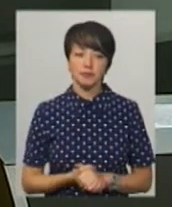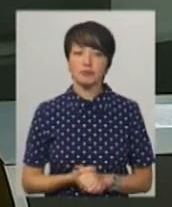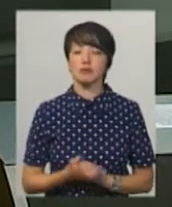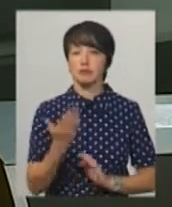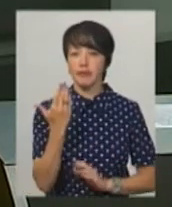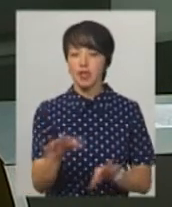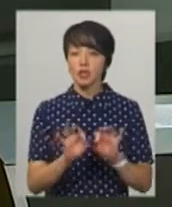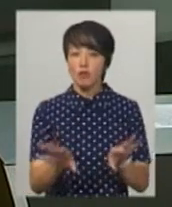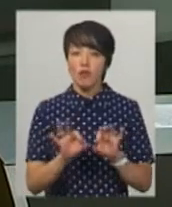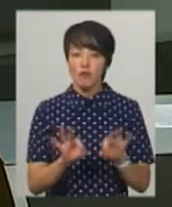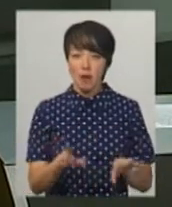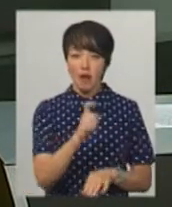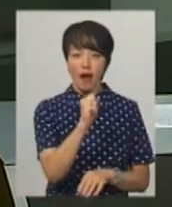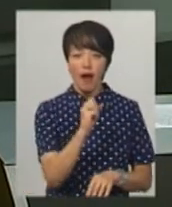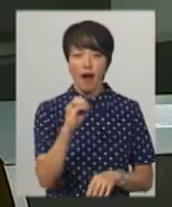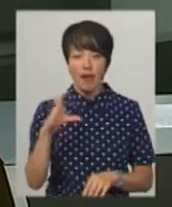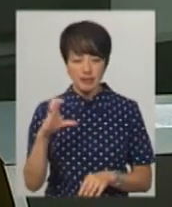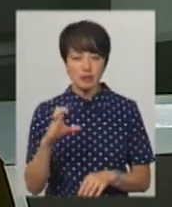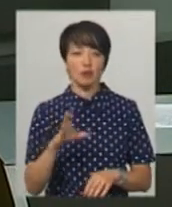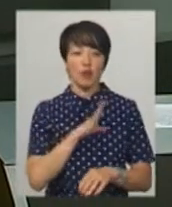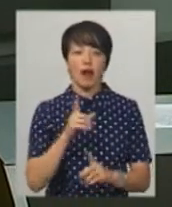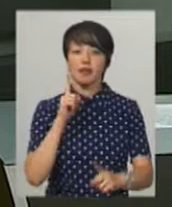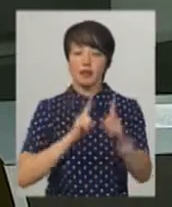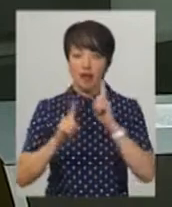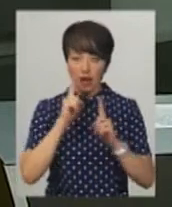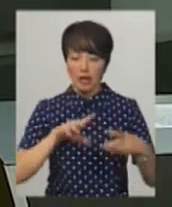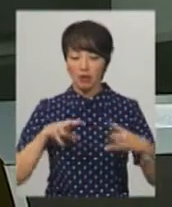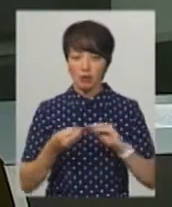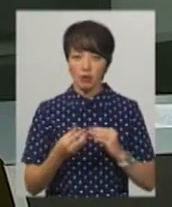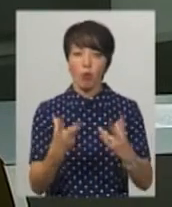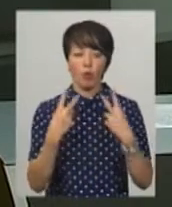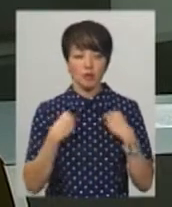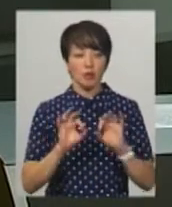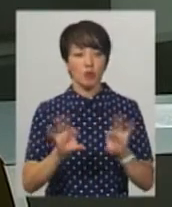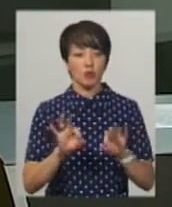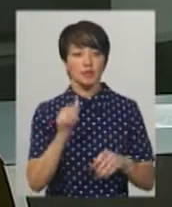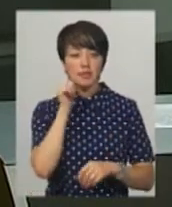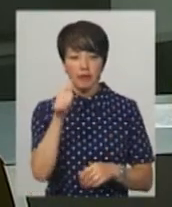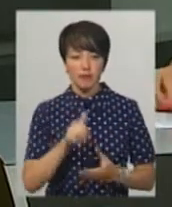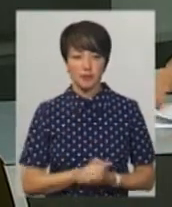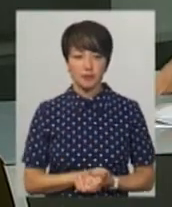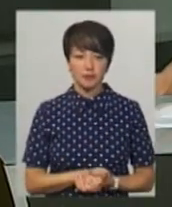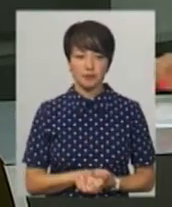За її словами, на ХЕС відбулася з цього приводу нарада, результати якої нам пообіцяли прокоментувати завтра.